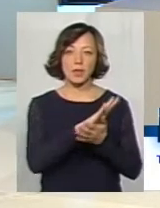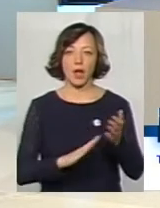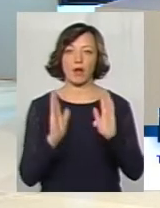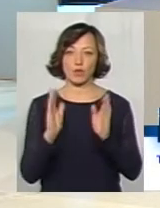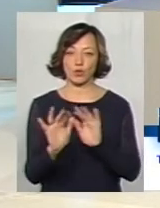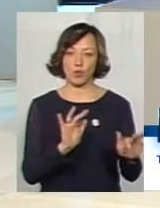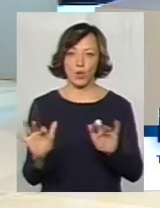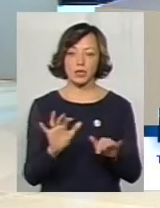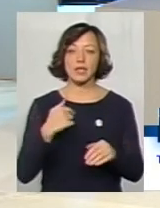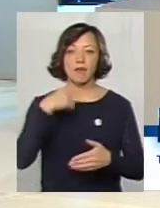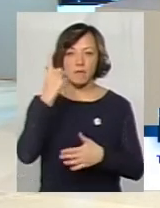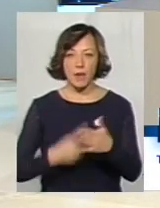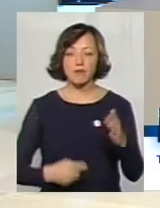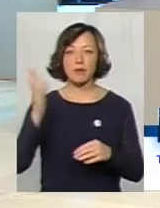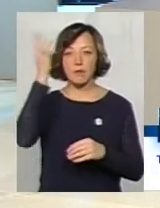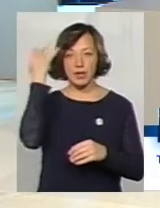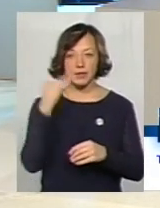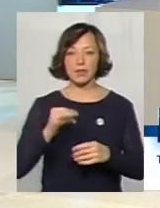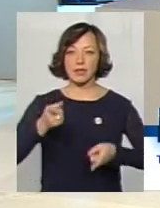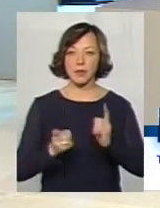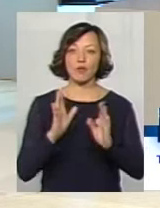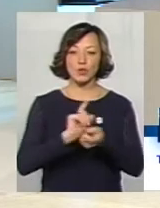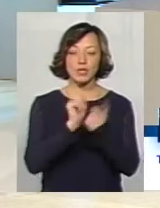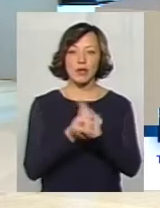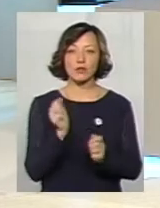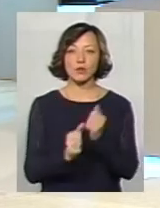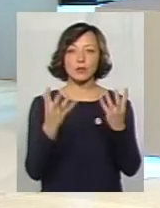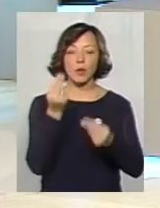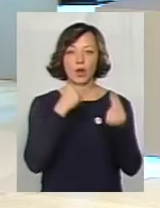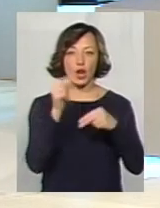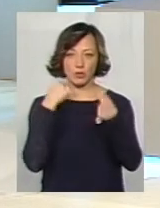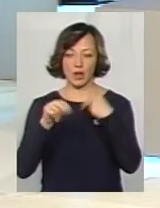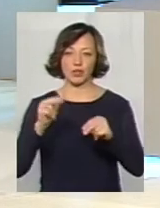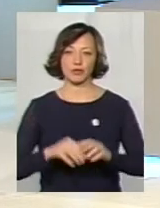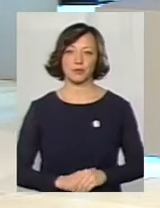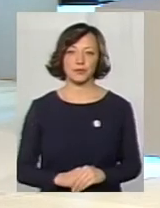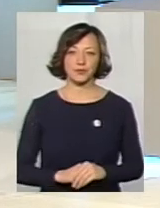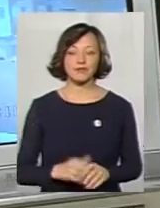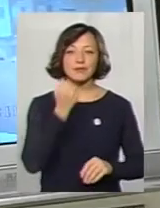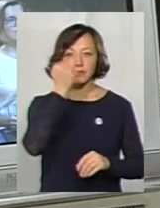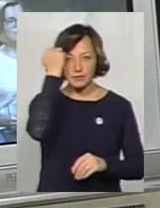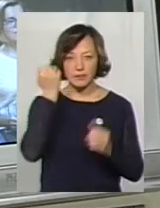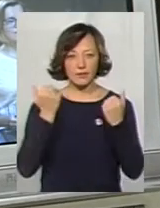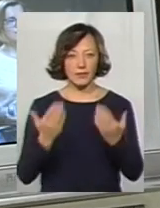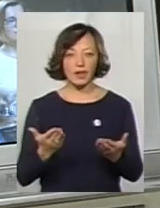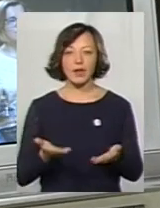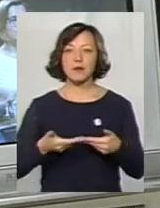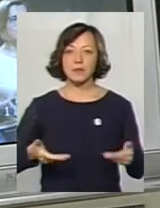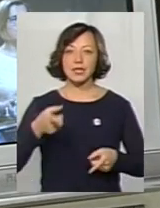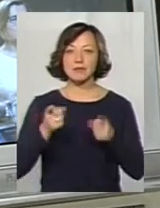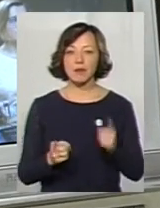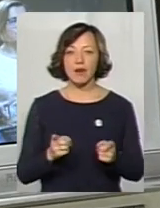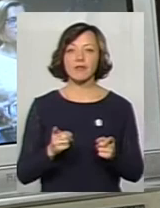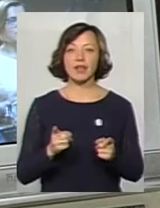будемо рухатись. І я впевнений, що Хмельницький насправді буде ставати з кожним днем все краще і найкраще. Дякую, пане Олександре. Ми насправді